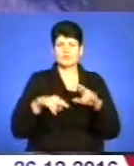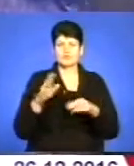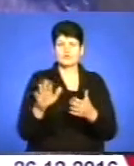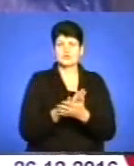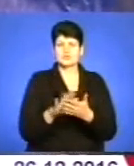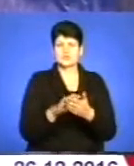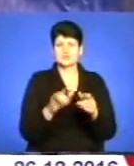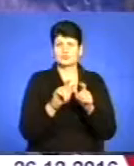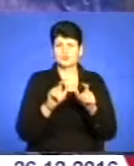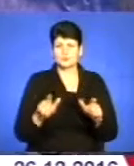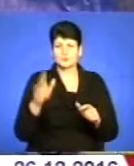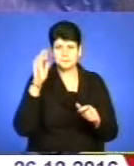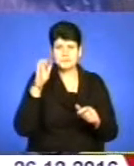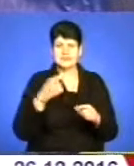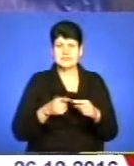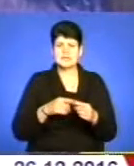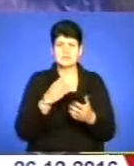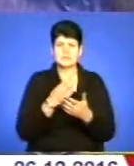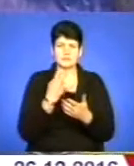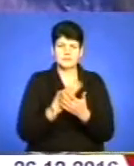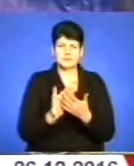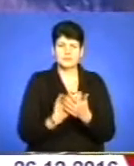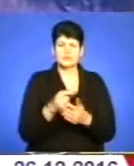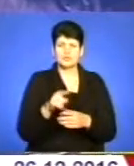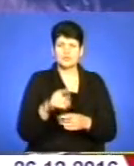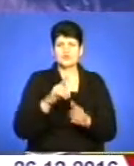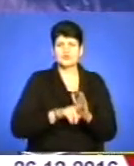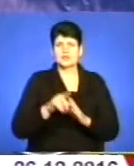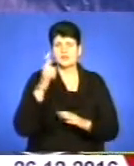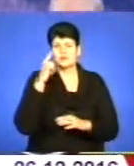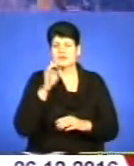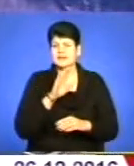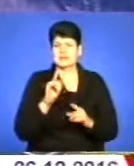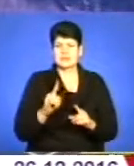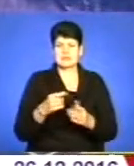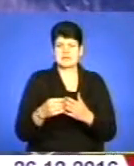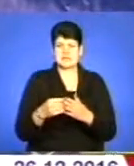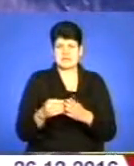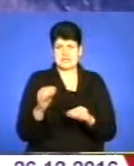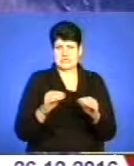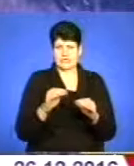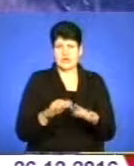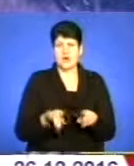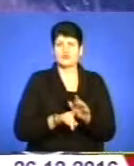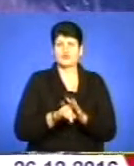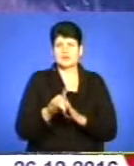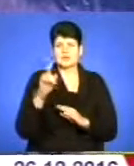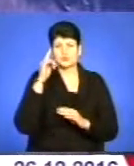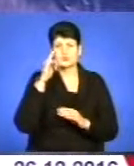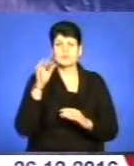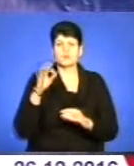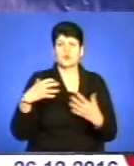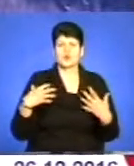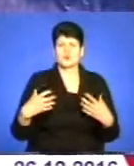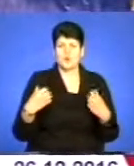– це і свідчує того, що ми нарешті почали думати не тільки над матеріальною складовою, а почали думати про здоров'я